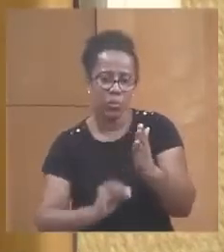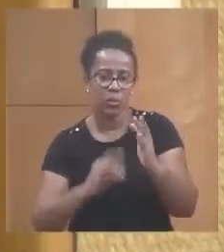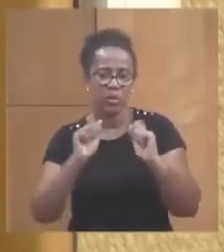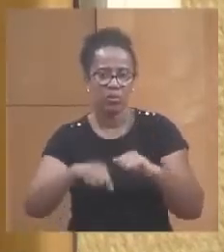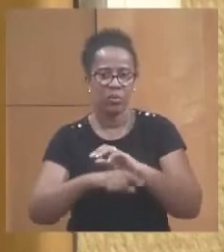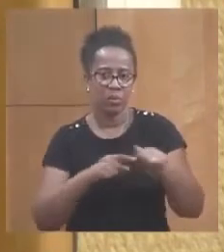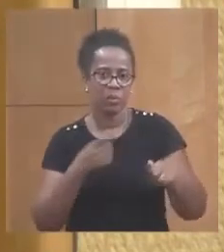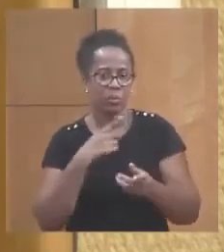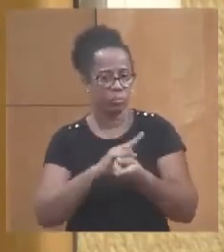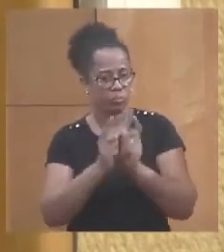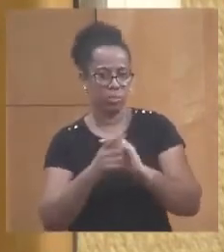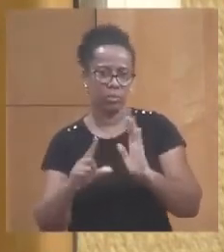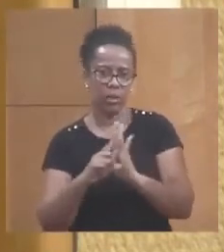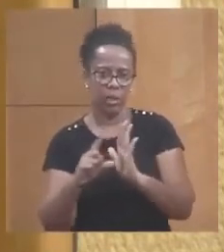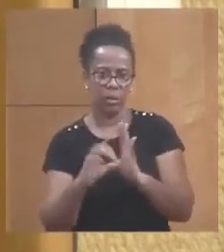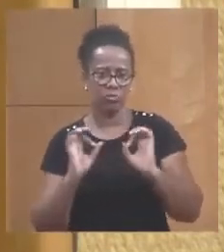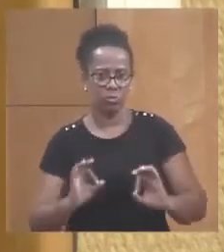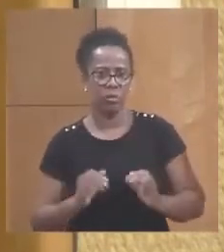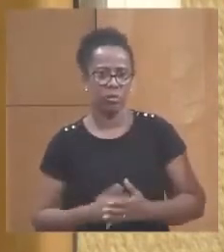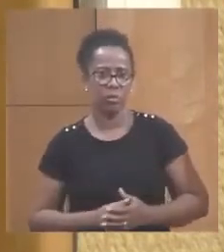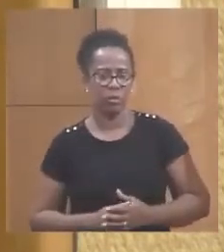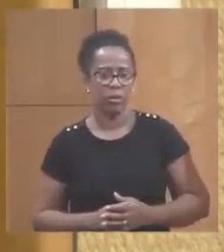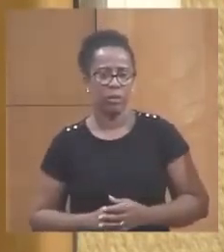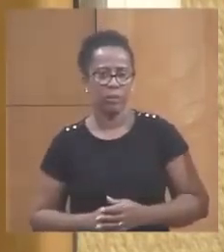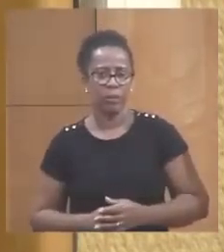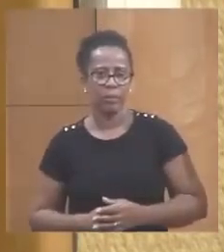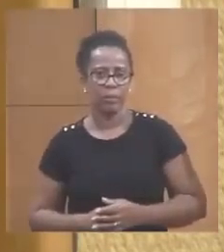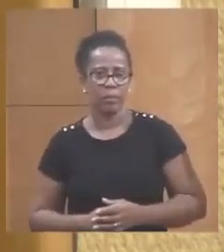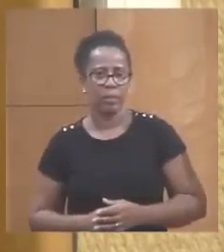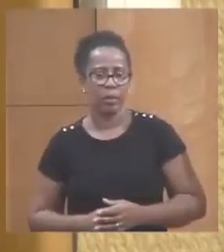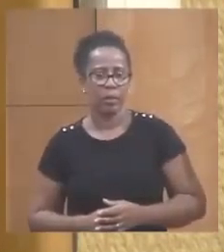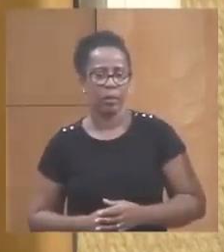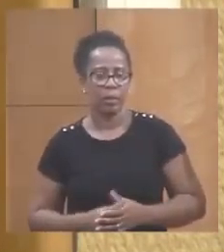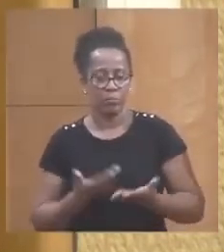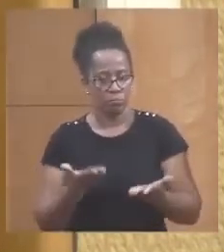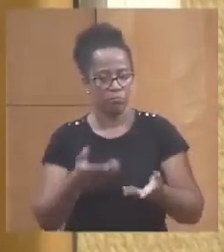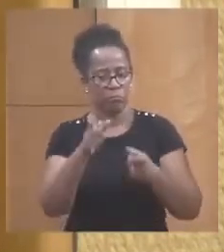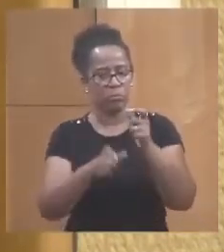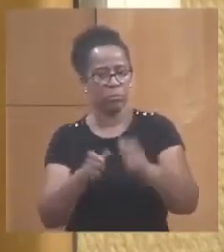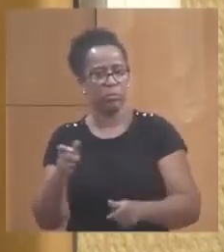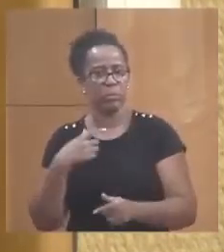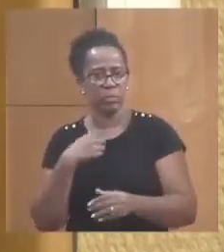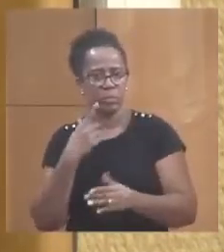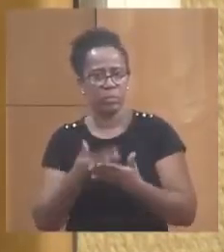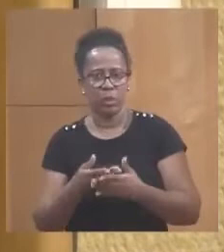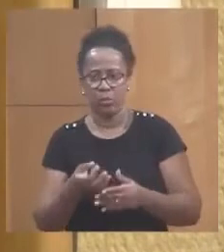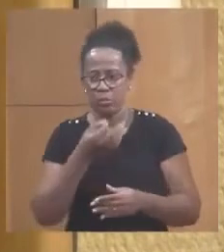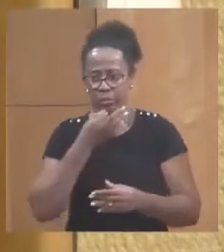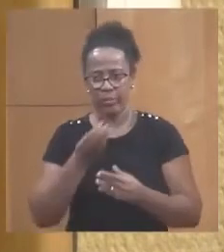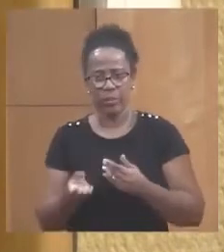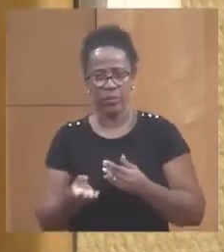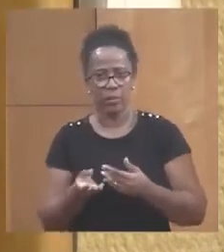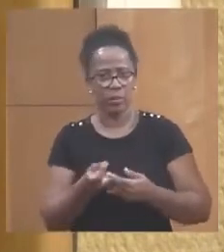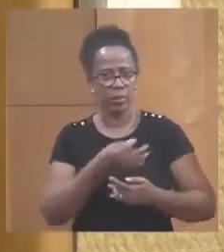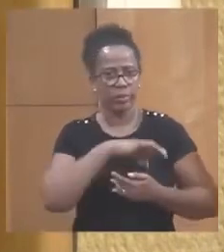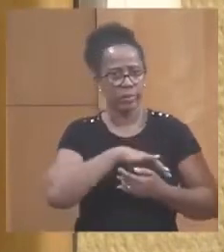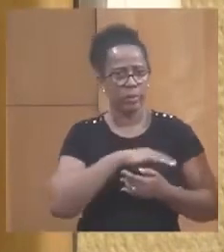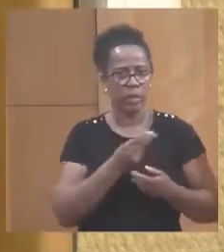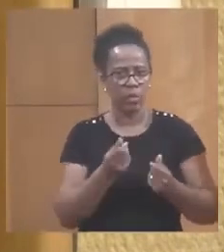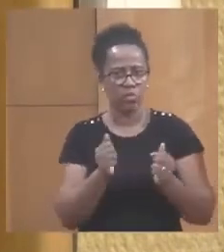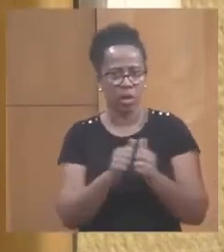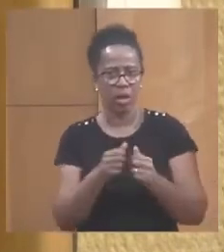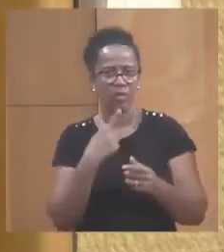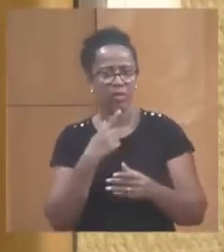rentre dans la légalité. Parce qu'il y a actuellement des gens qui font de l'argent, entre guillemets, avec un bien public.